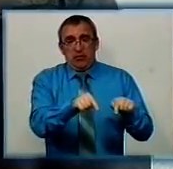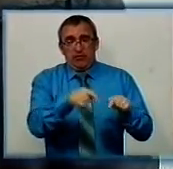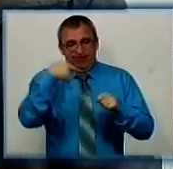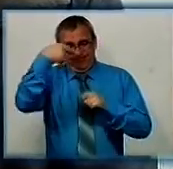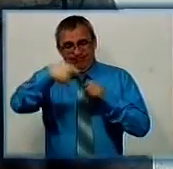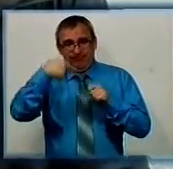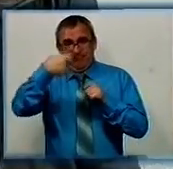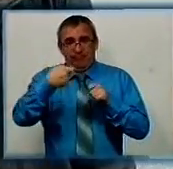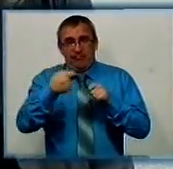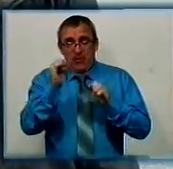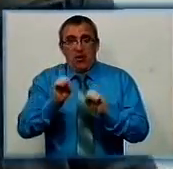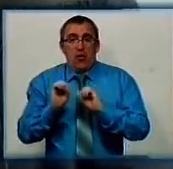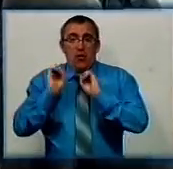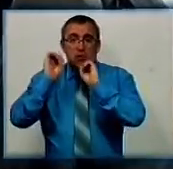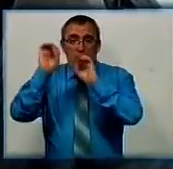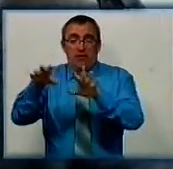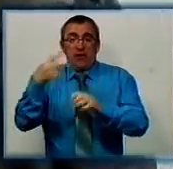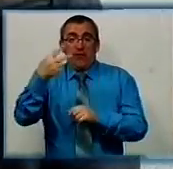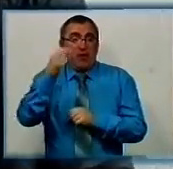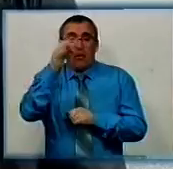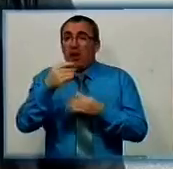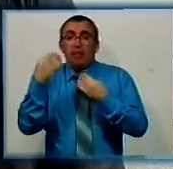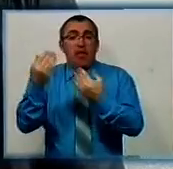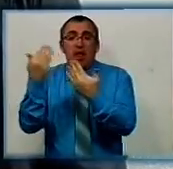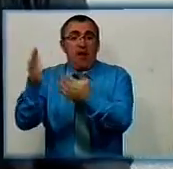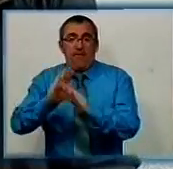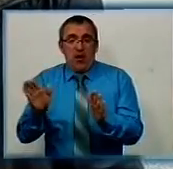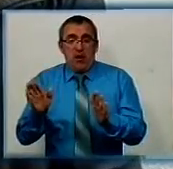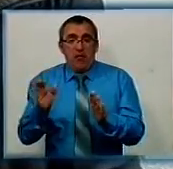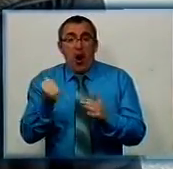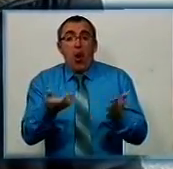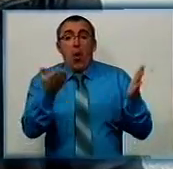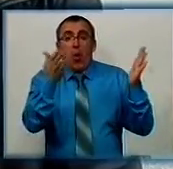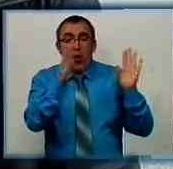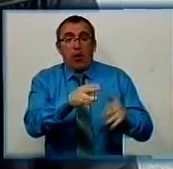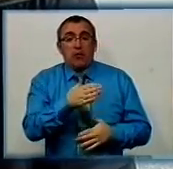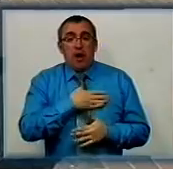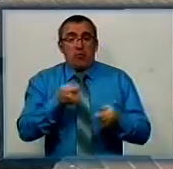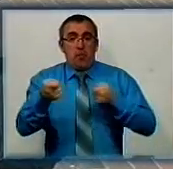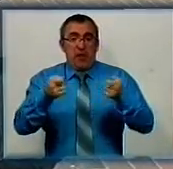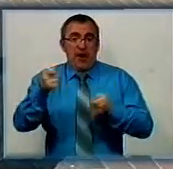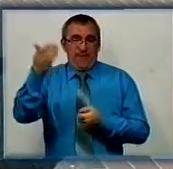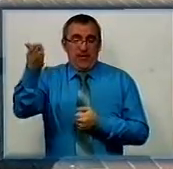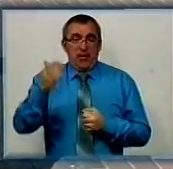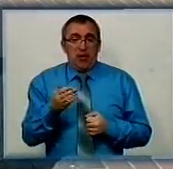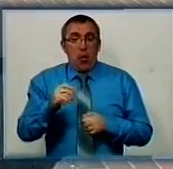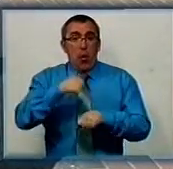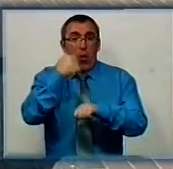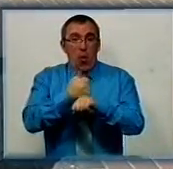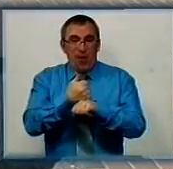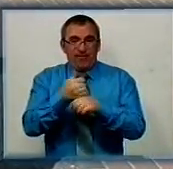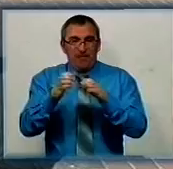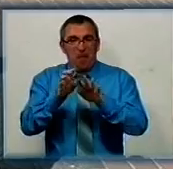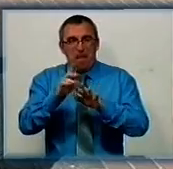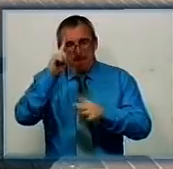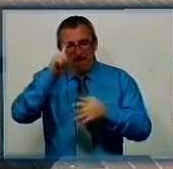камеру. Я везу солдатам, скажу. Ці 20% я не вам привез, а залишу нашому правительству. Голова громадської організації «Патріот